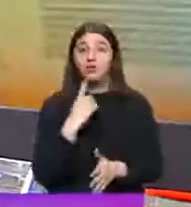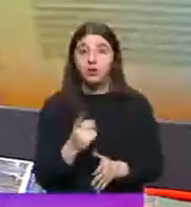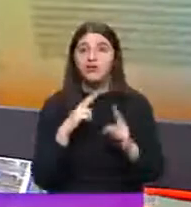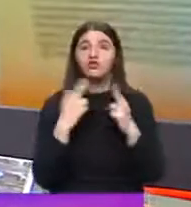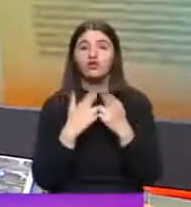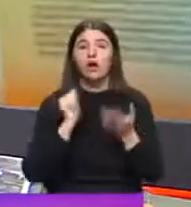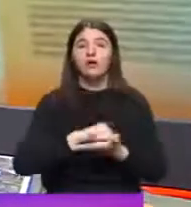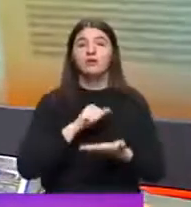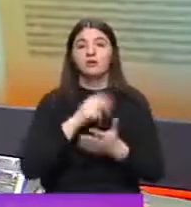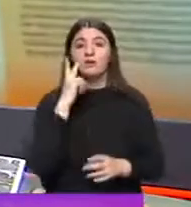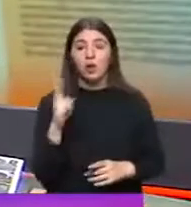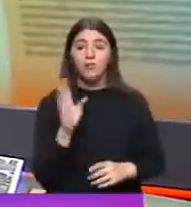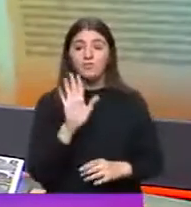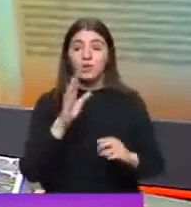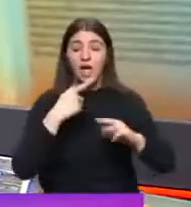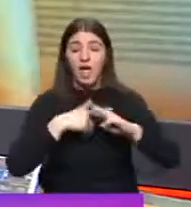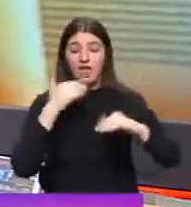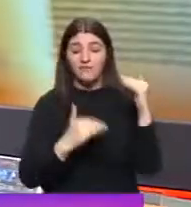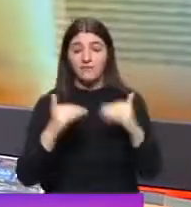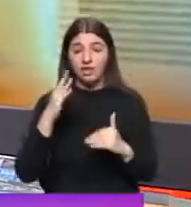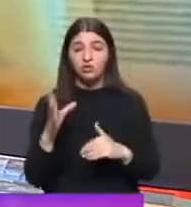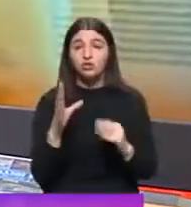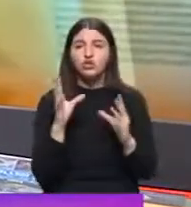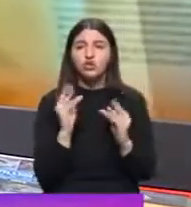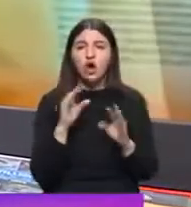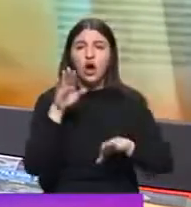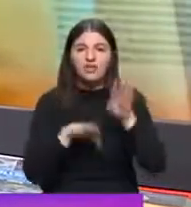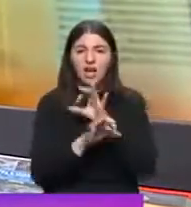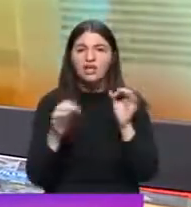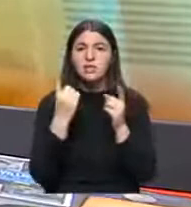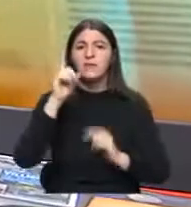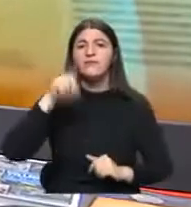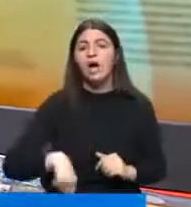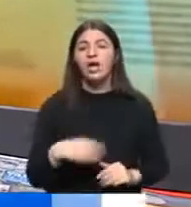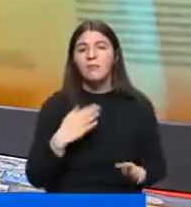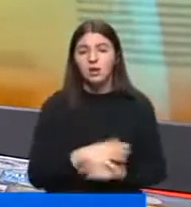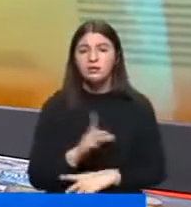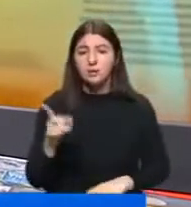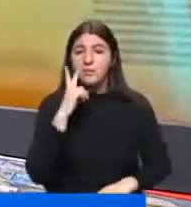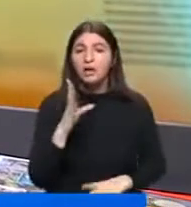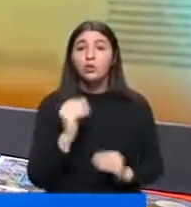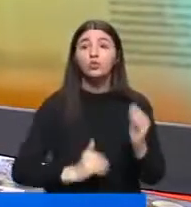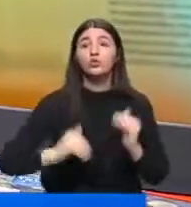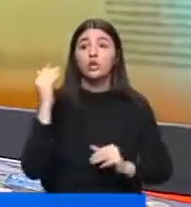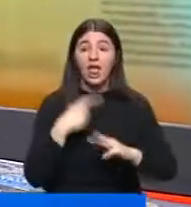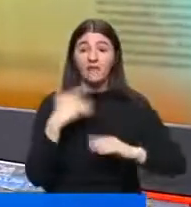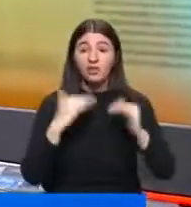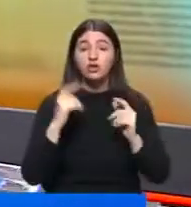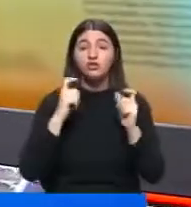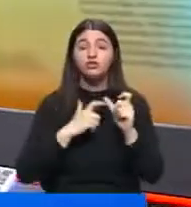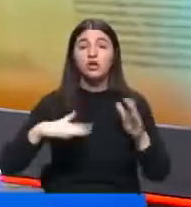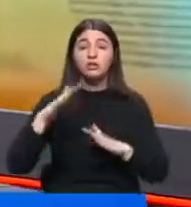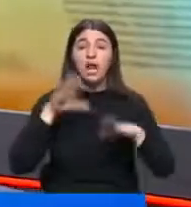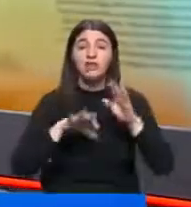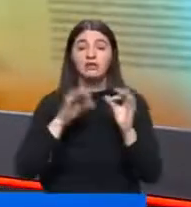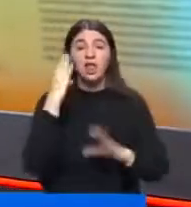Dünya gazetesine geçiyorum. Enflasyon çok adaletsiz bir vergilendirmedir efendim bakın. Yüksek enflasyon sosyal